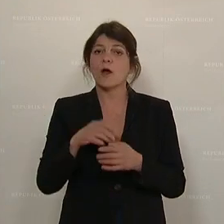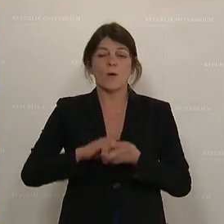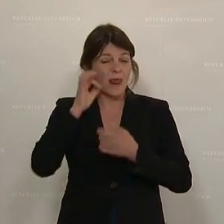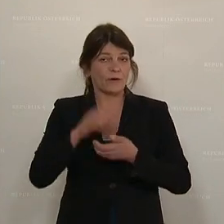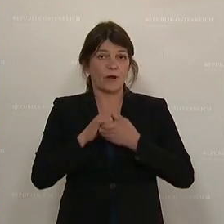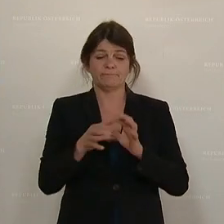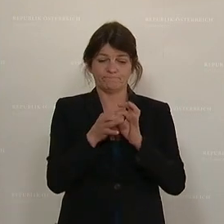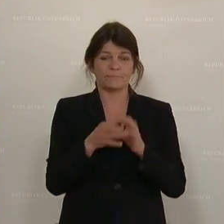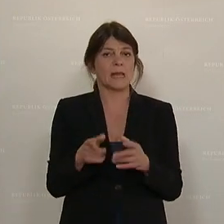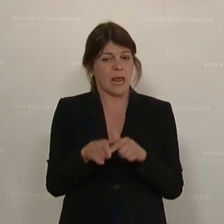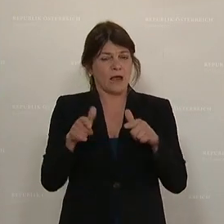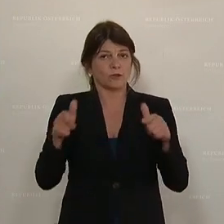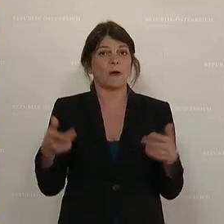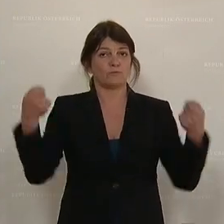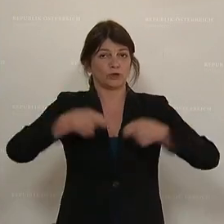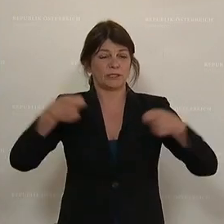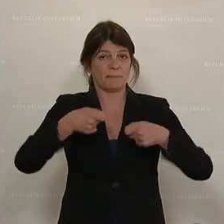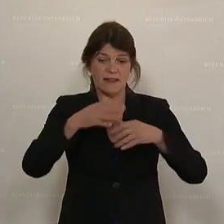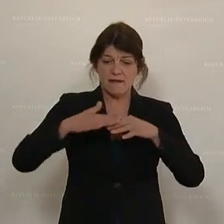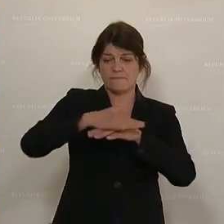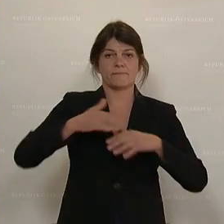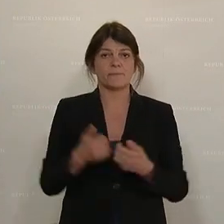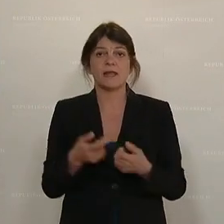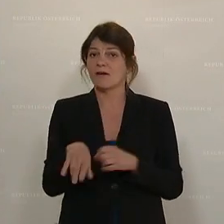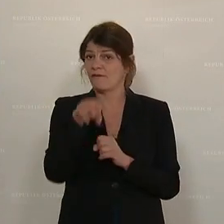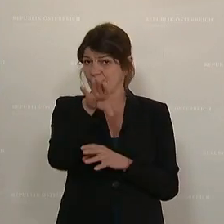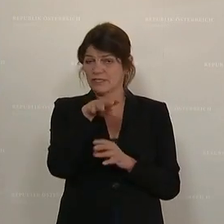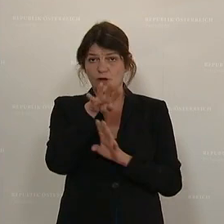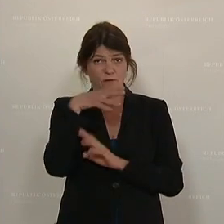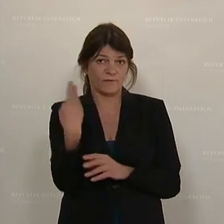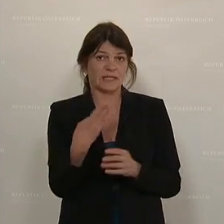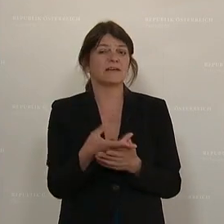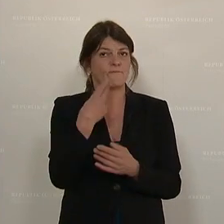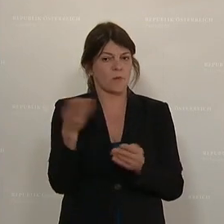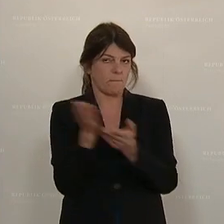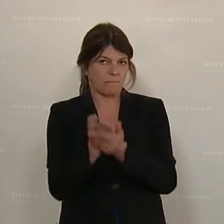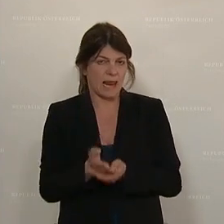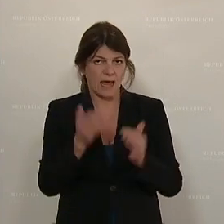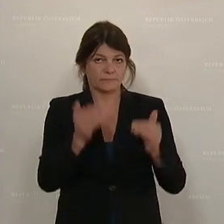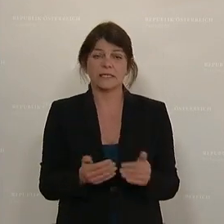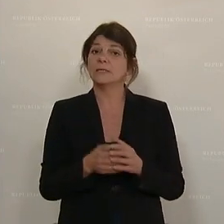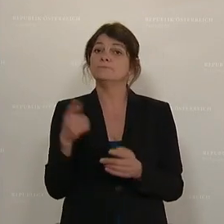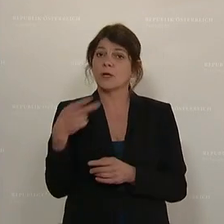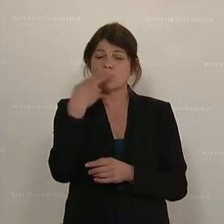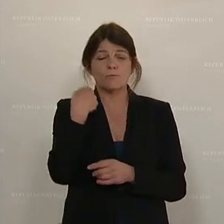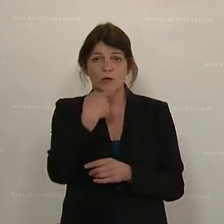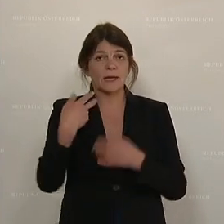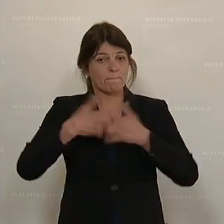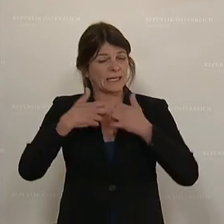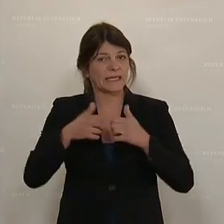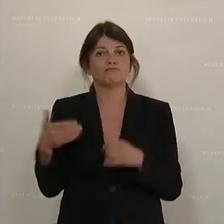betreffend Ausbau des Stipendienwesens 1449 der Beilagen. Auf die mündliche